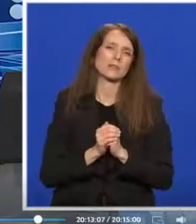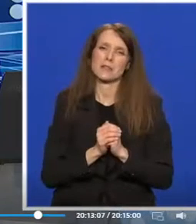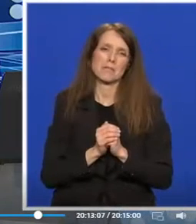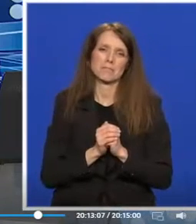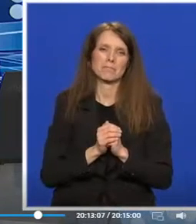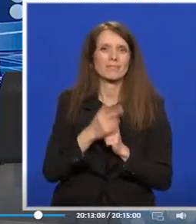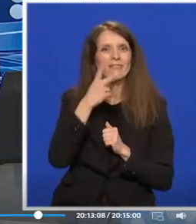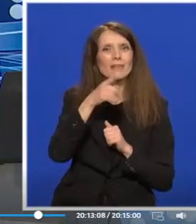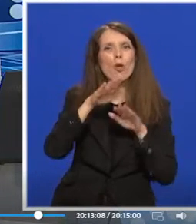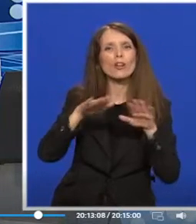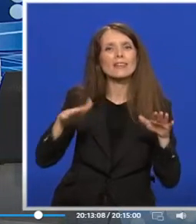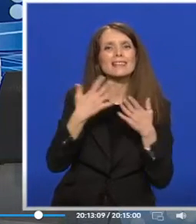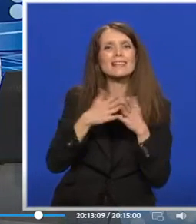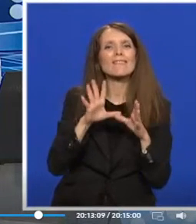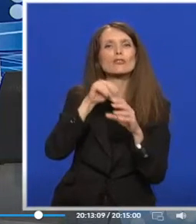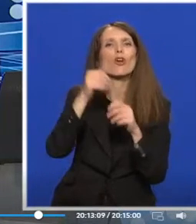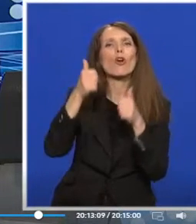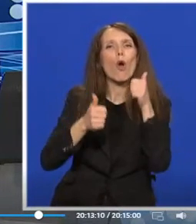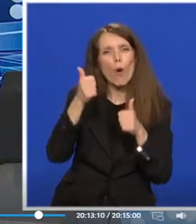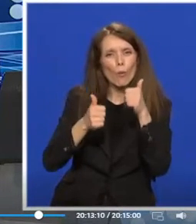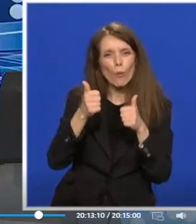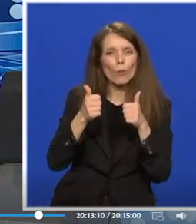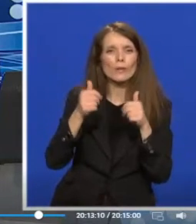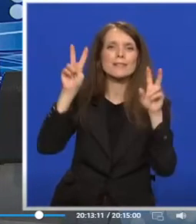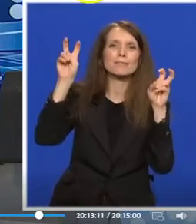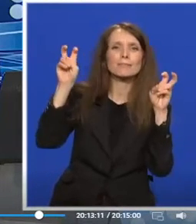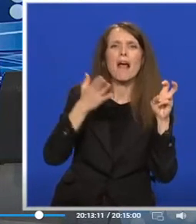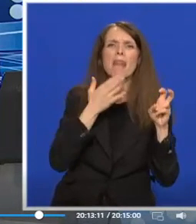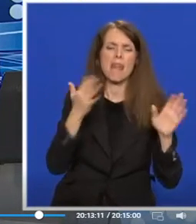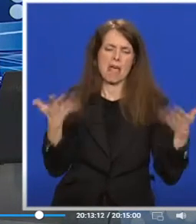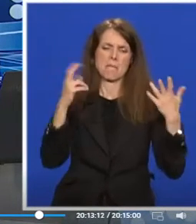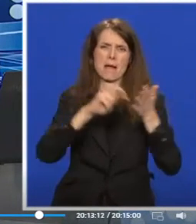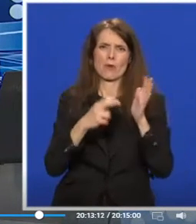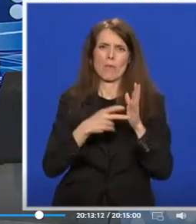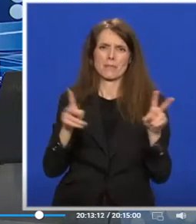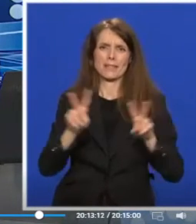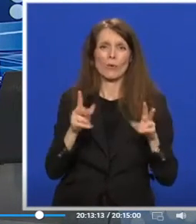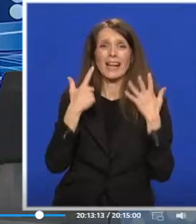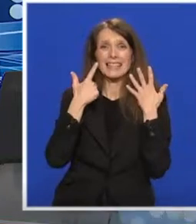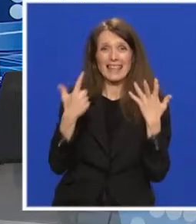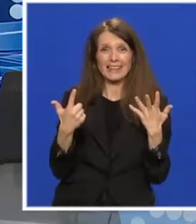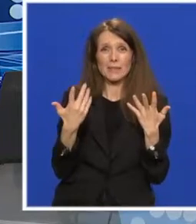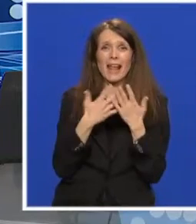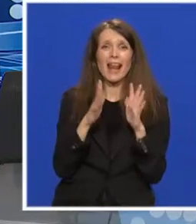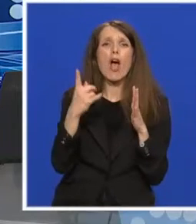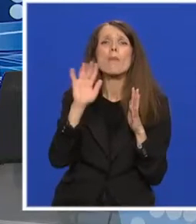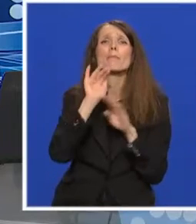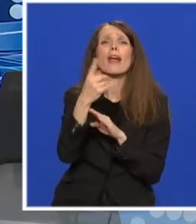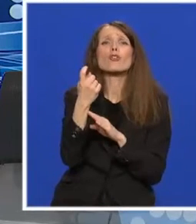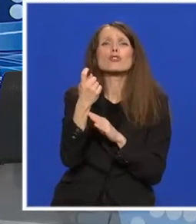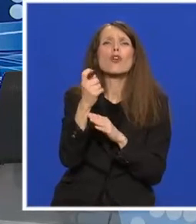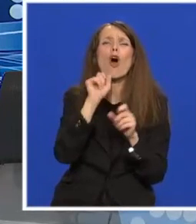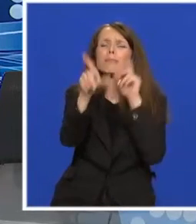Dece učesnika konkursa nema frke za unuke. Za sedam dana stiglo je više od stotinu likovnih,